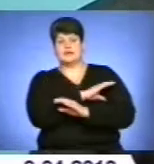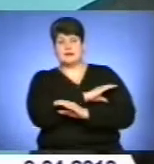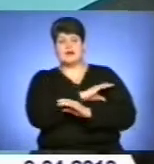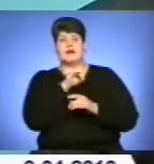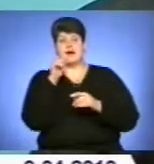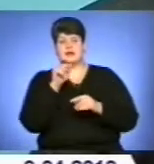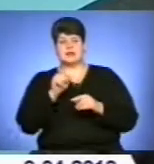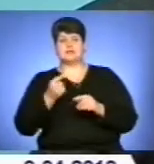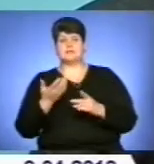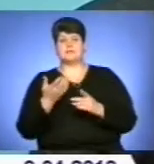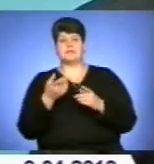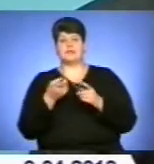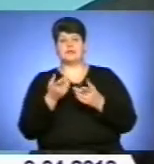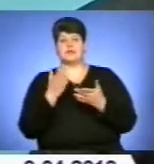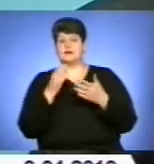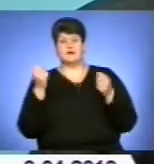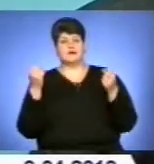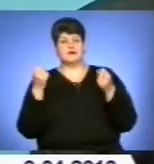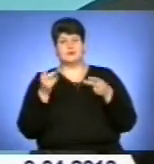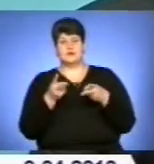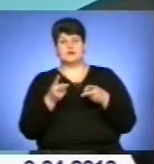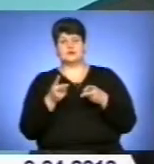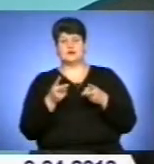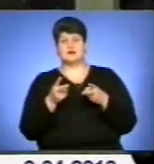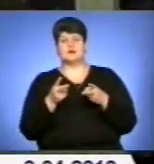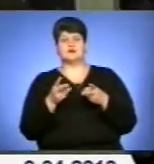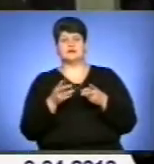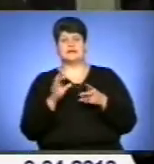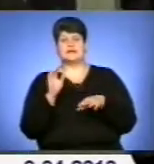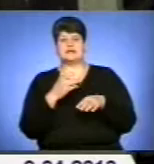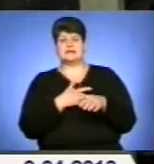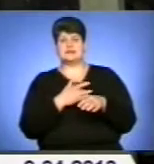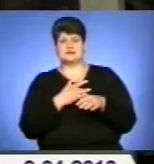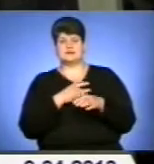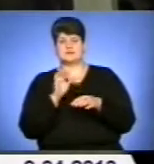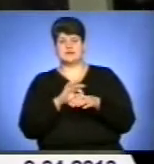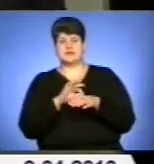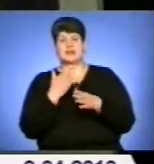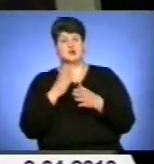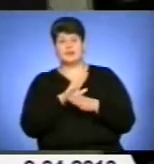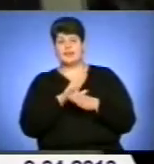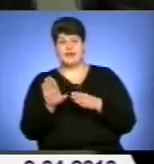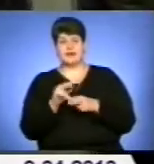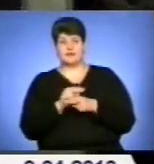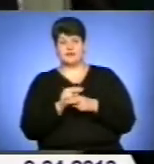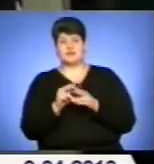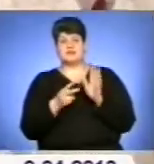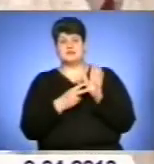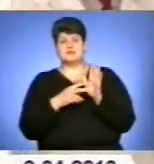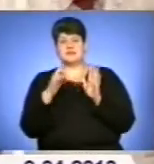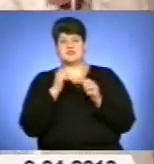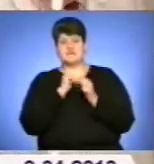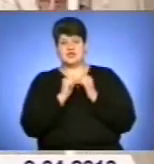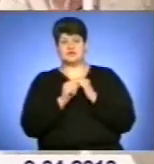значно підвищує ризик загострення серцево-судинних захворювань. Якщо гіпертенію не лікувати, то у сім разів частіше